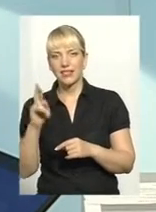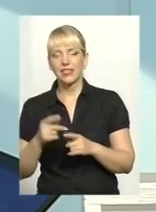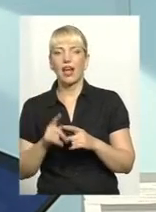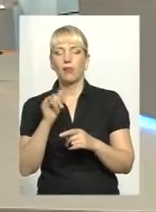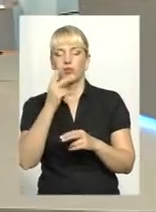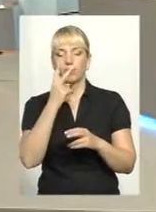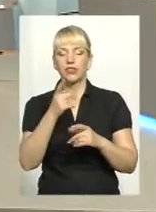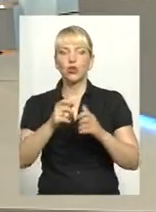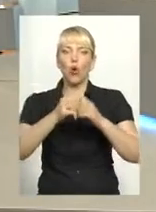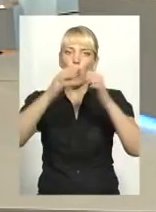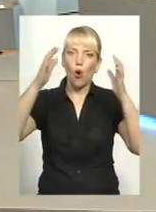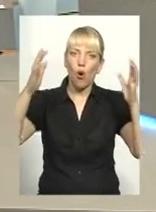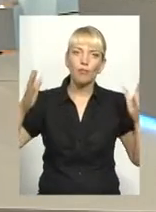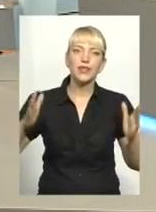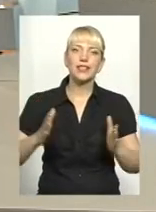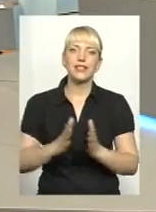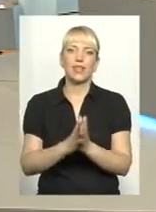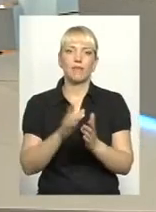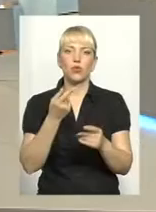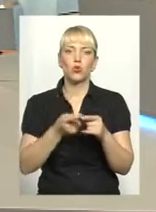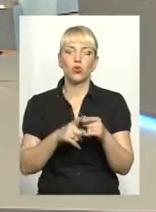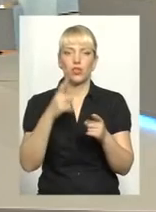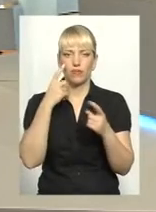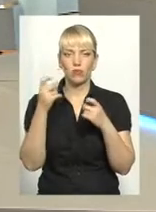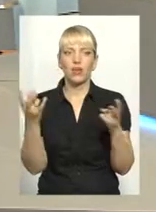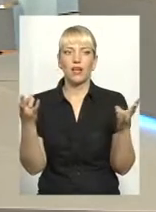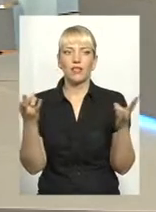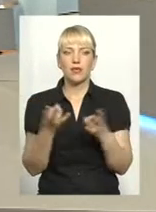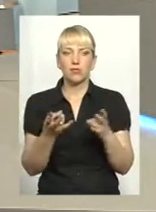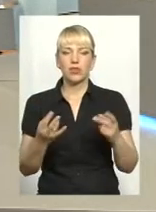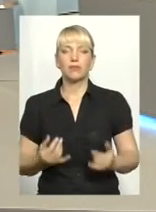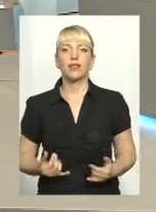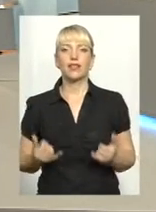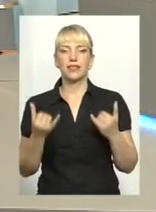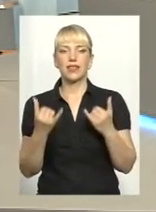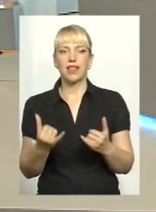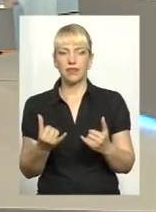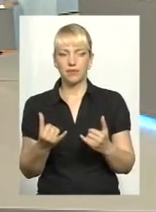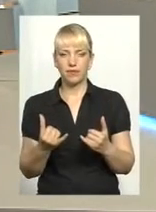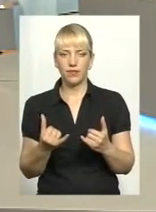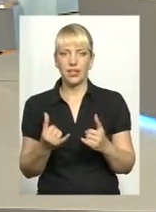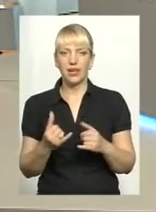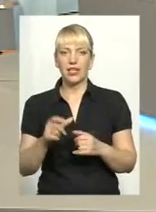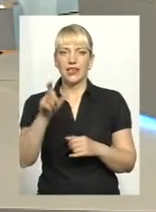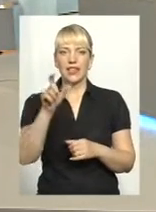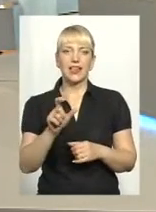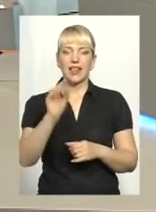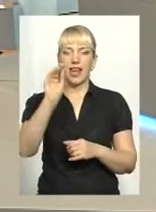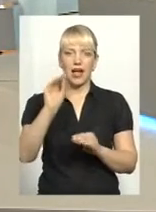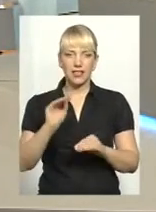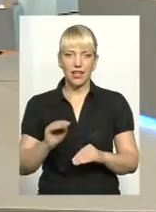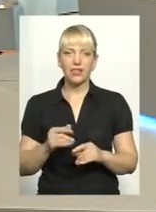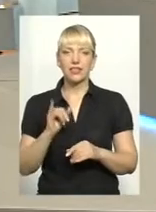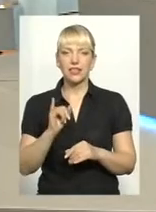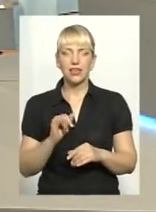'єм і обсяг інформації, яка буде необхідна для декларанта, подати